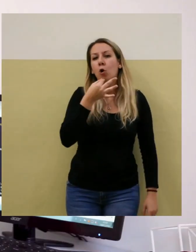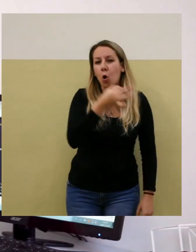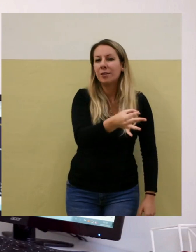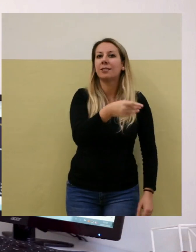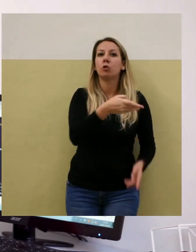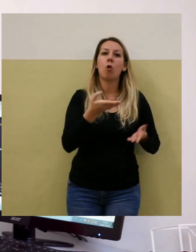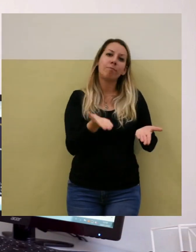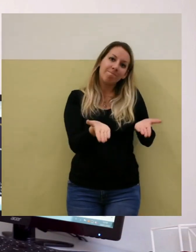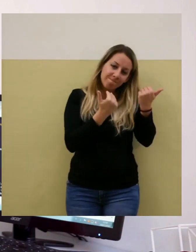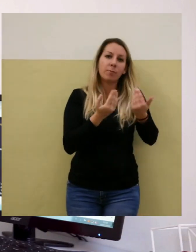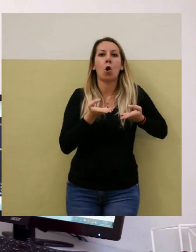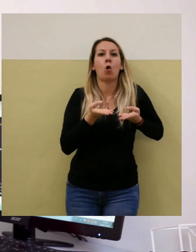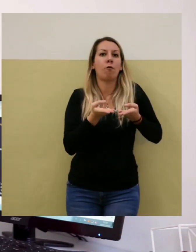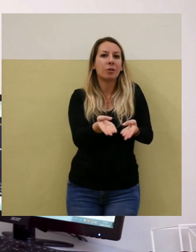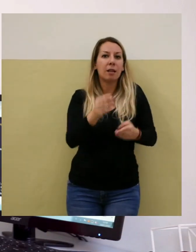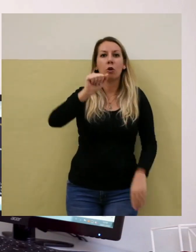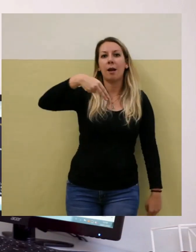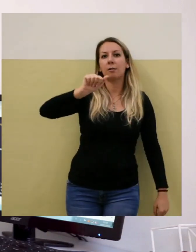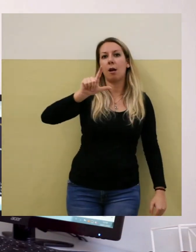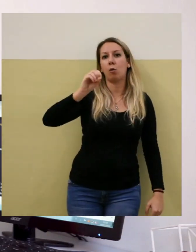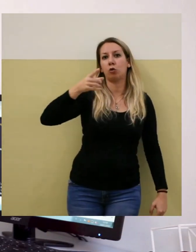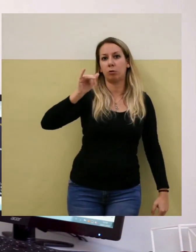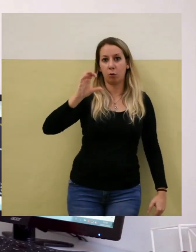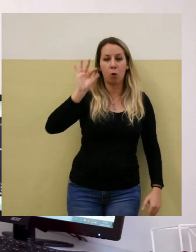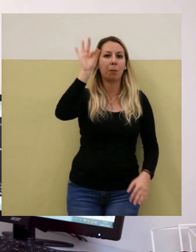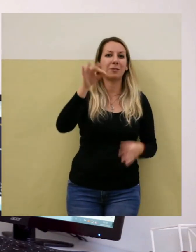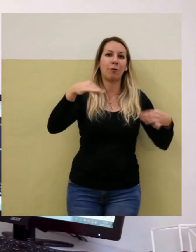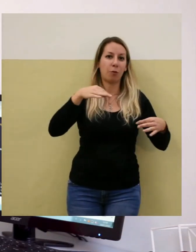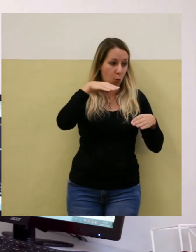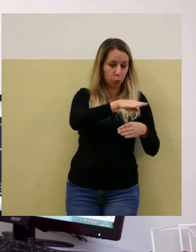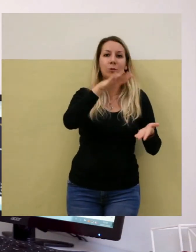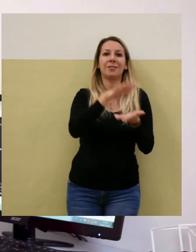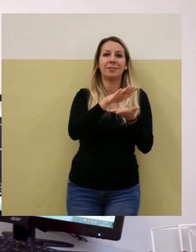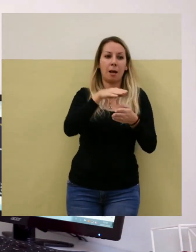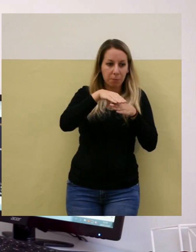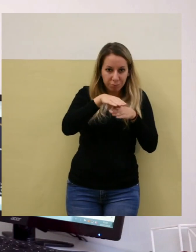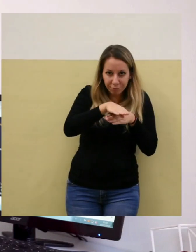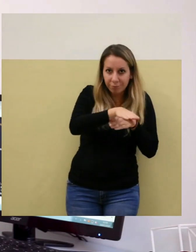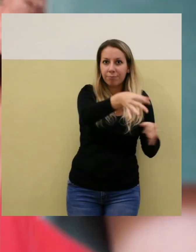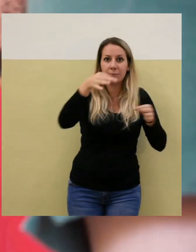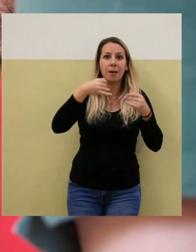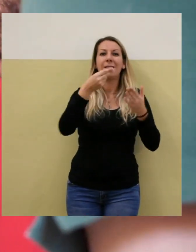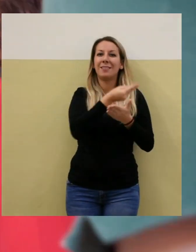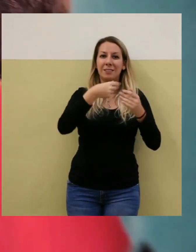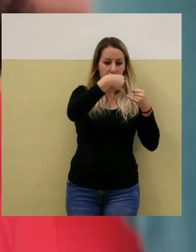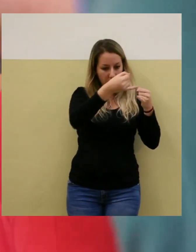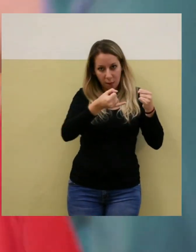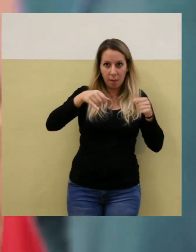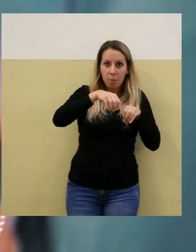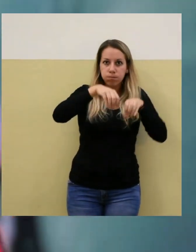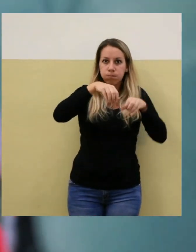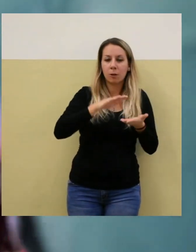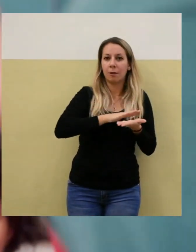alle scuole dove le risorse sono limitate Suggeriamo l'utilizzo di un oggetto analogico che si chiama il fornetto